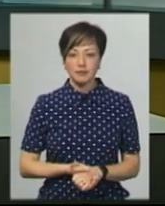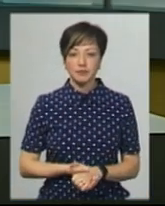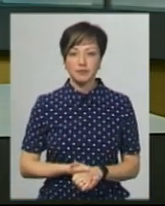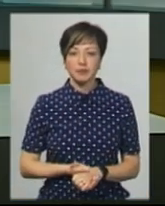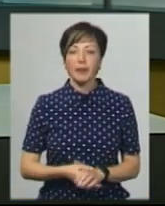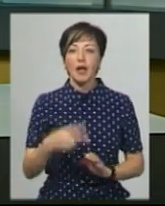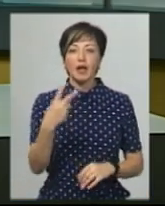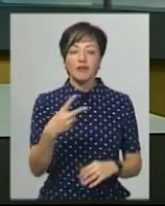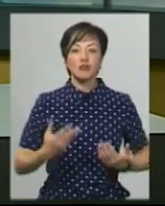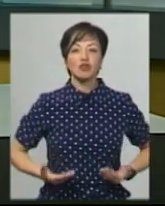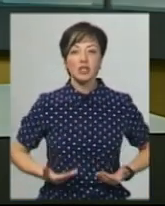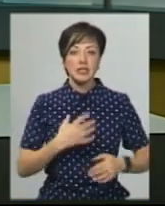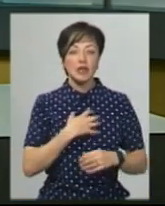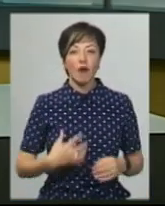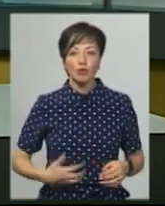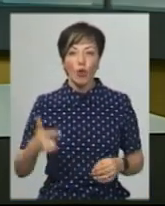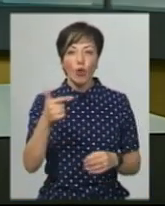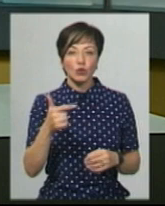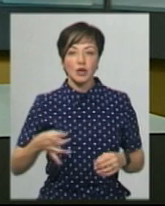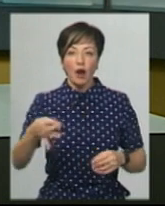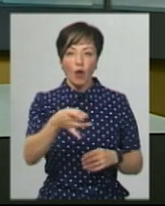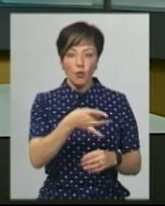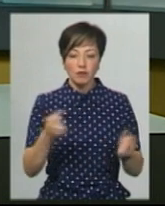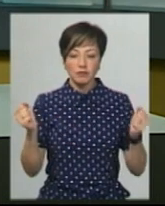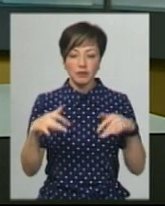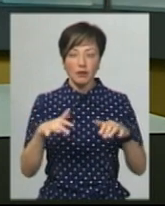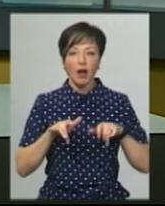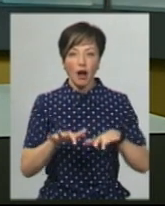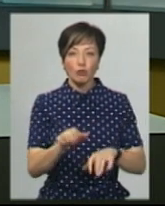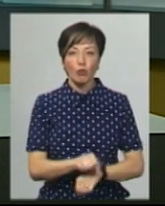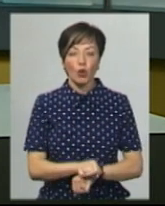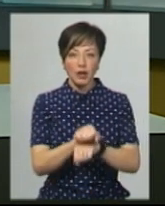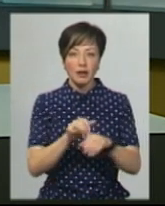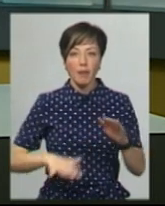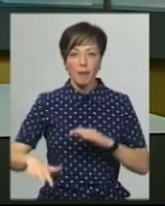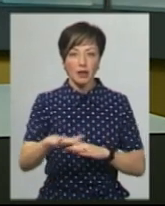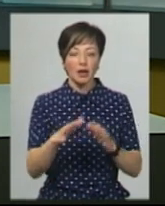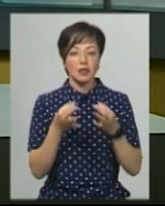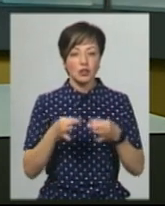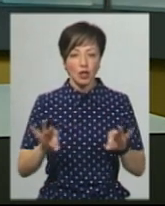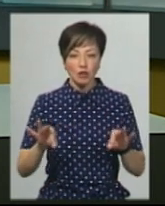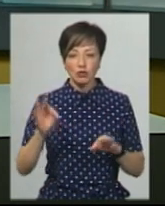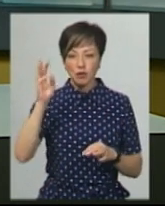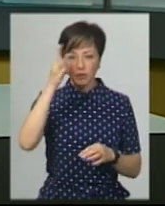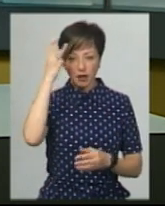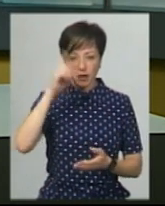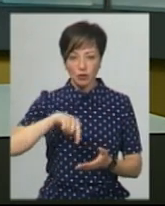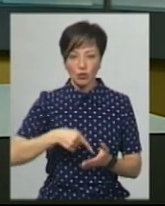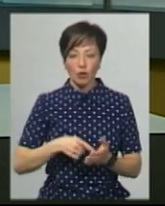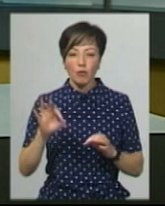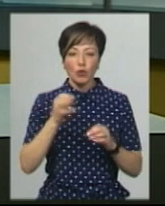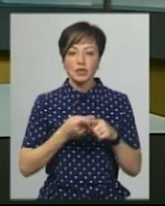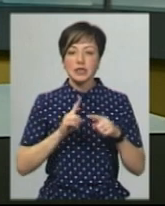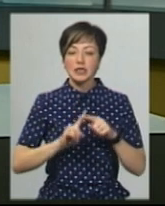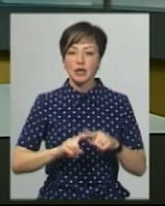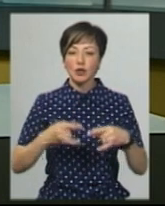20 жителів Славутського та Городоцького районів зібрались на акцію протесту на Майдані Незалежності обласного центру. Про це